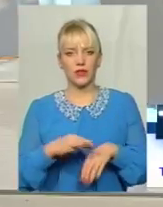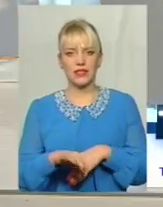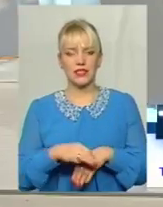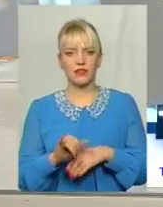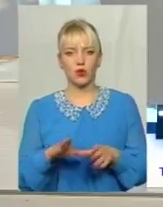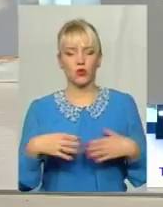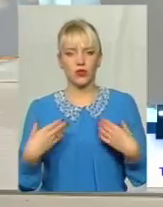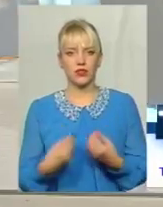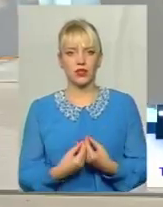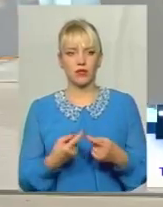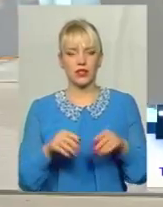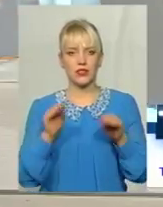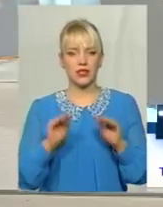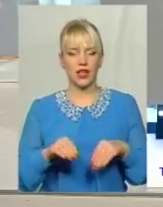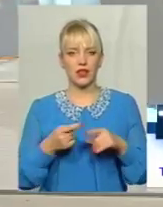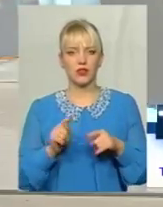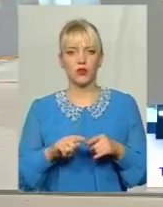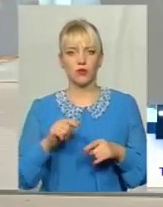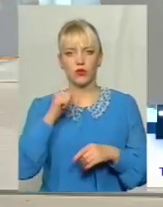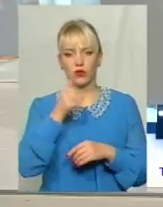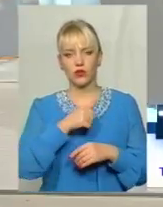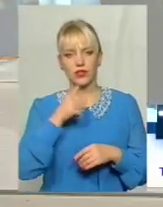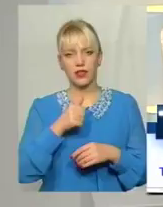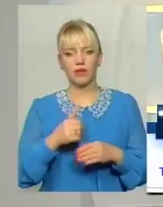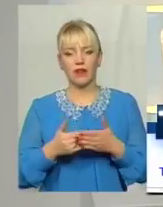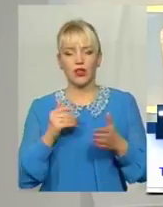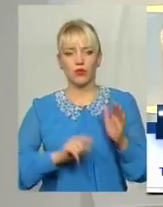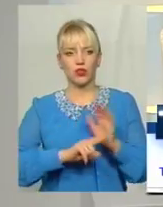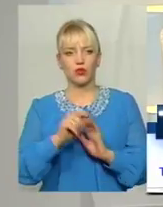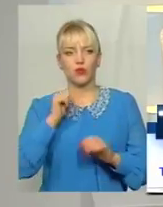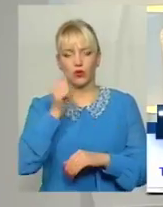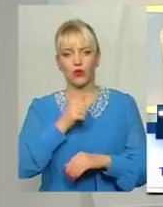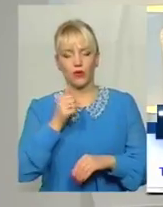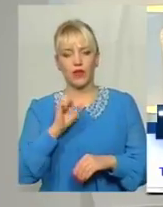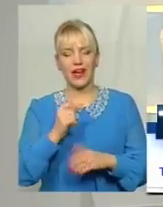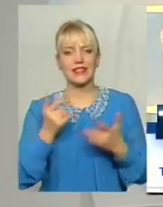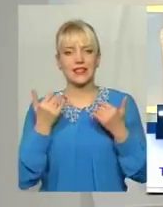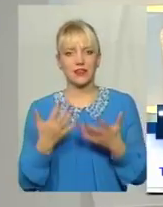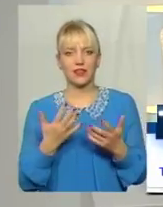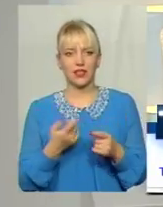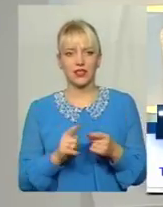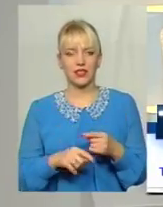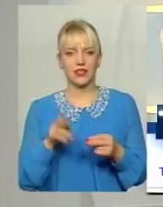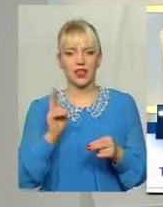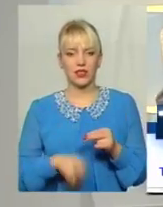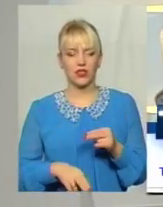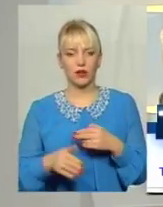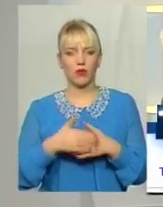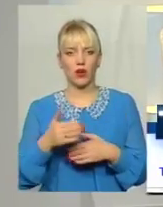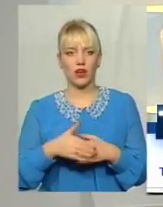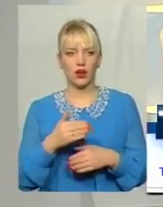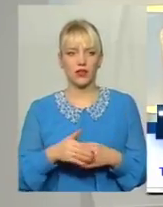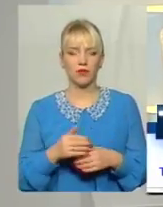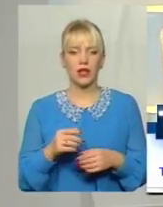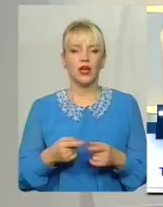у сім'ях склали цього року Так, спочатку року А скільки з них закінчилися покаранням